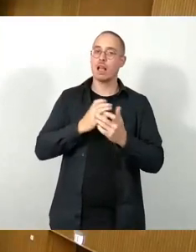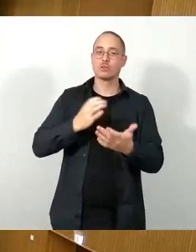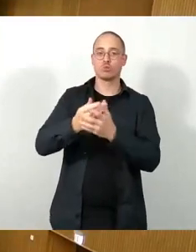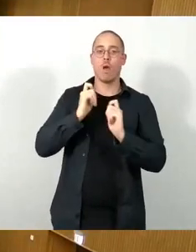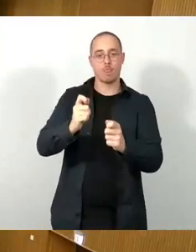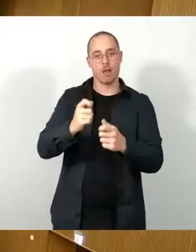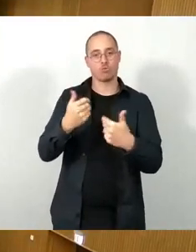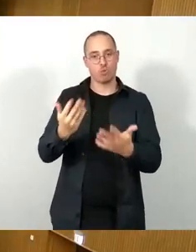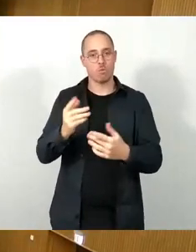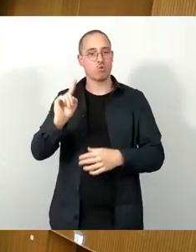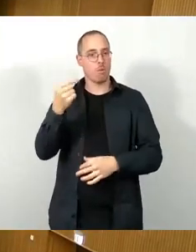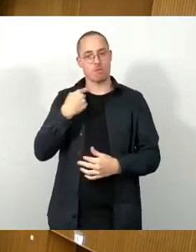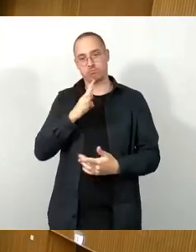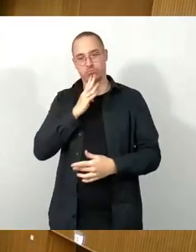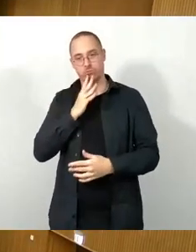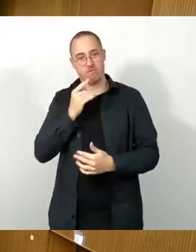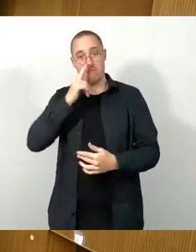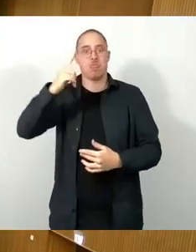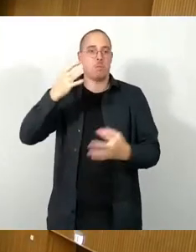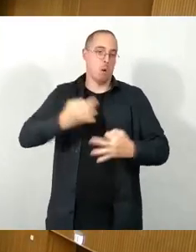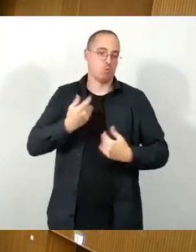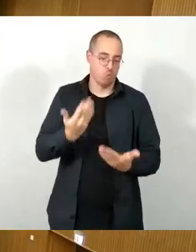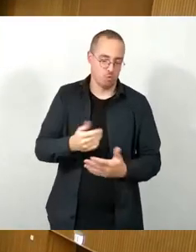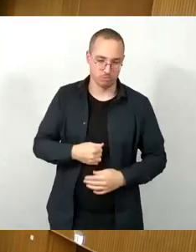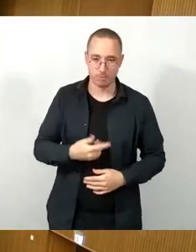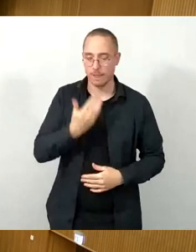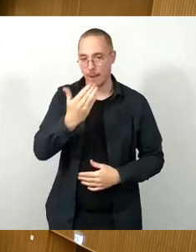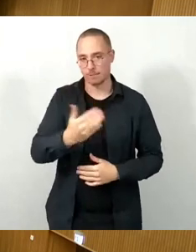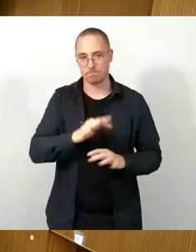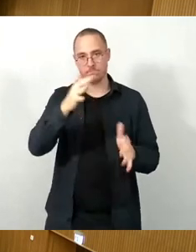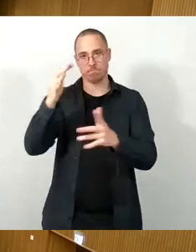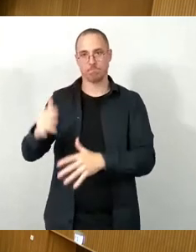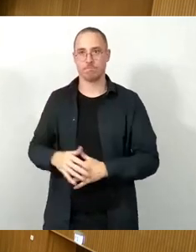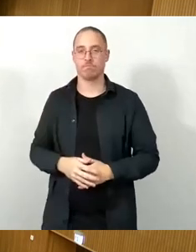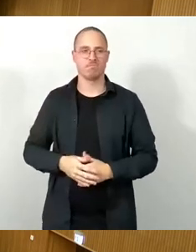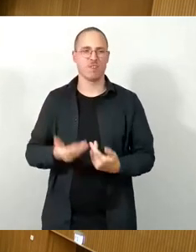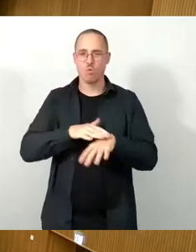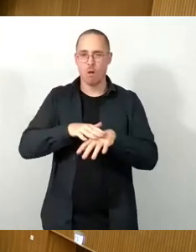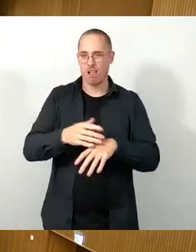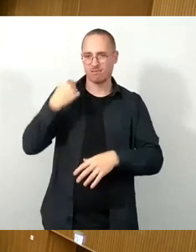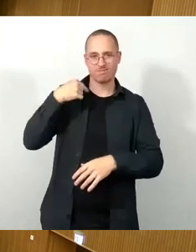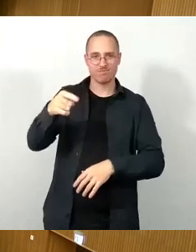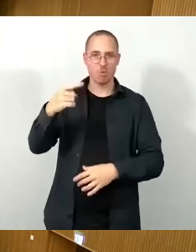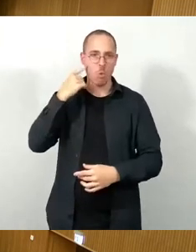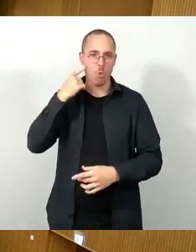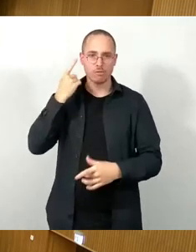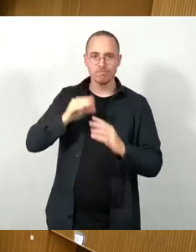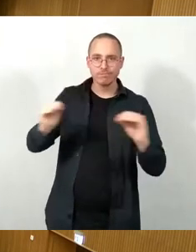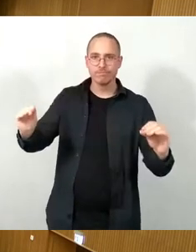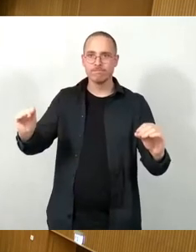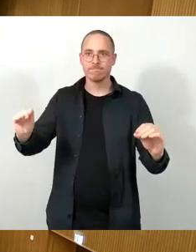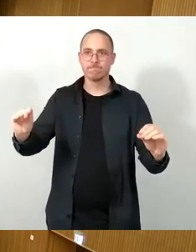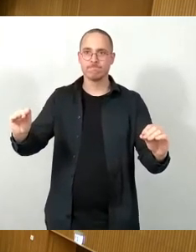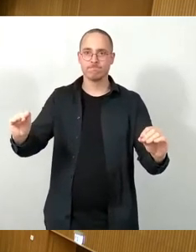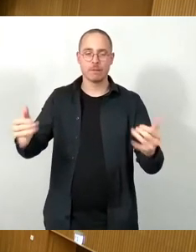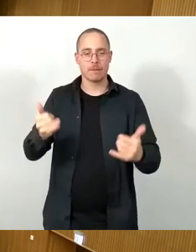So, bevor Frau Vilschene, mir ist hier noch ein Antrag jetzt reingeflattert gewesen, das von den Freien Wählern, Freien Bürger, soll der